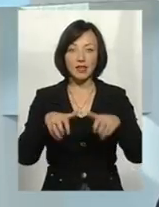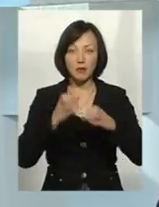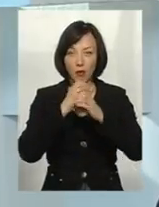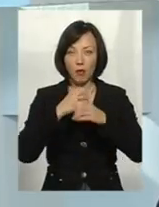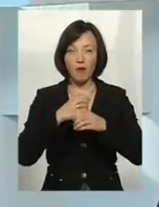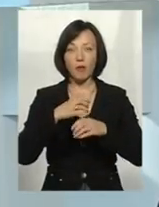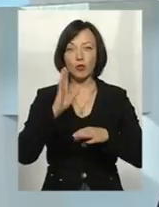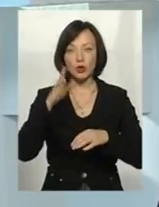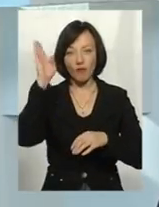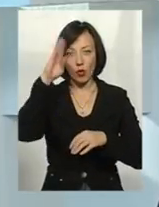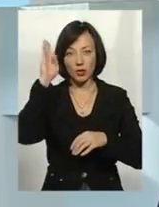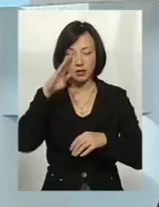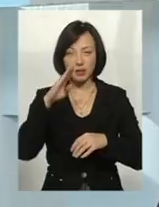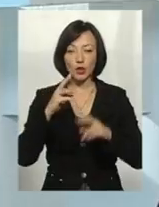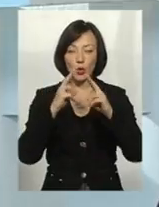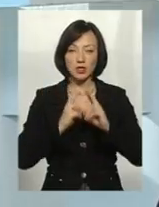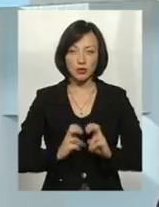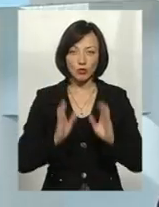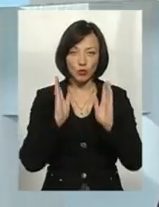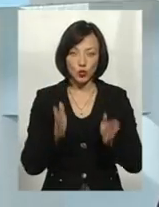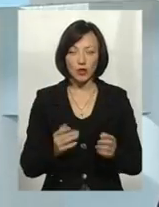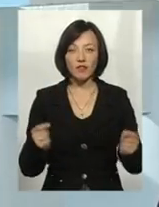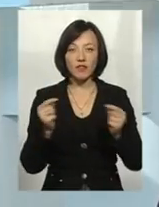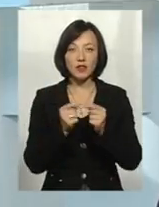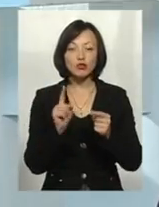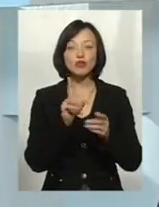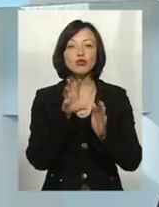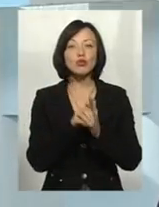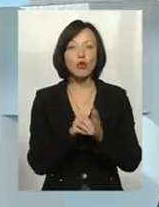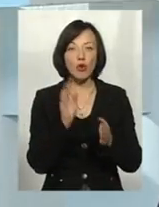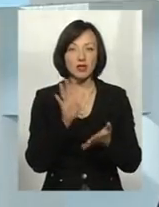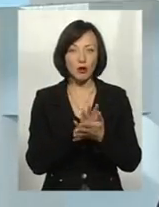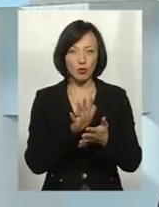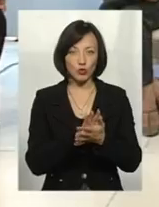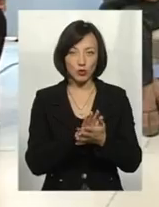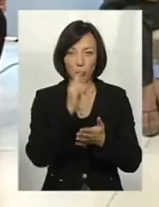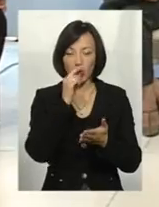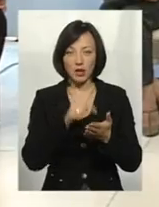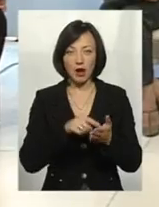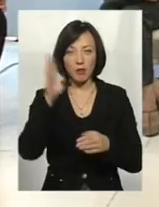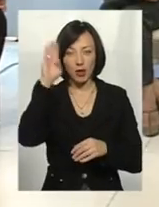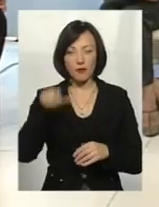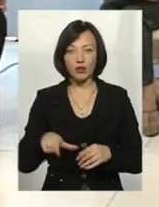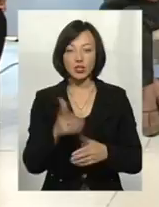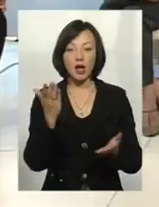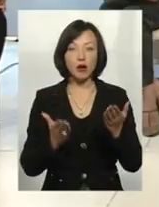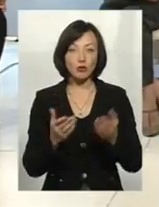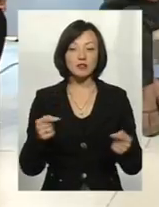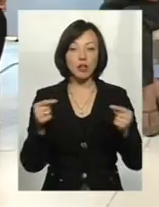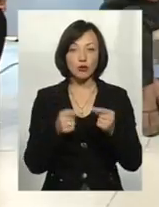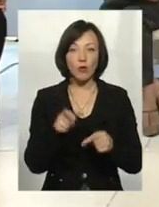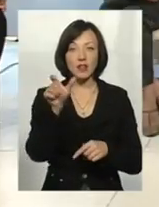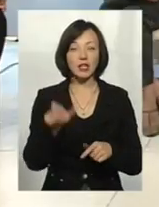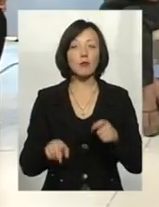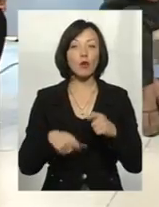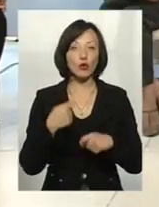Відповідно, буде проведене інструментальне лабораторне дослідження, визначені показники забруднені, чи речовин, які потрапили в річку. Якщо буде встановлений порушник, то